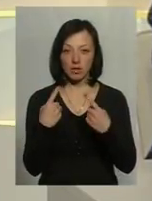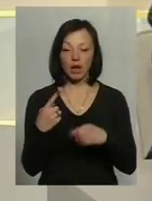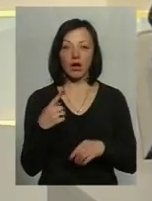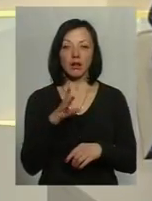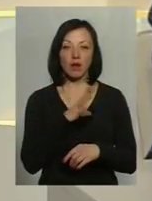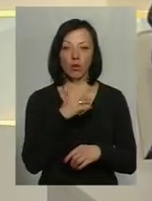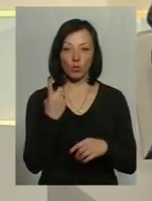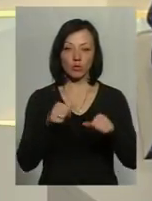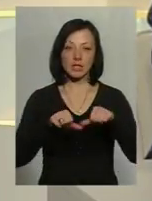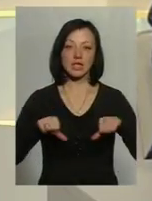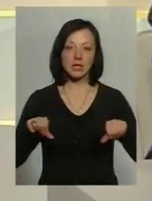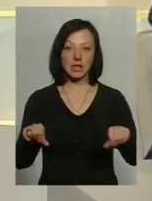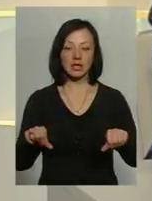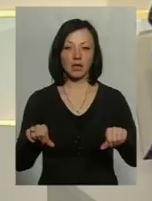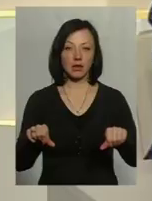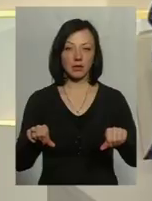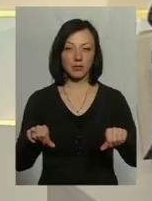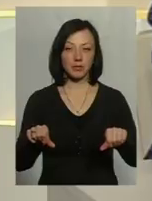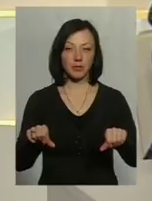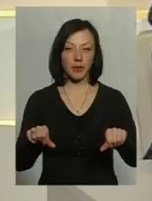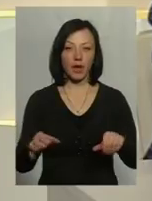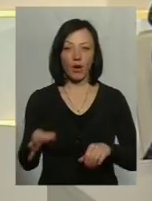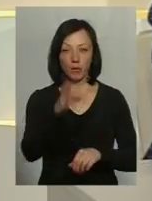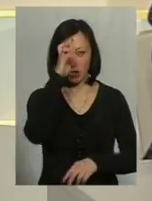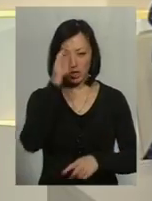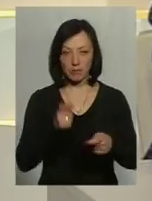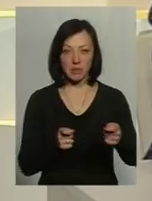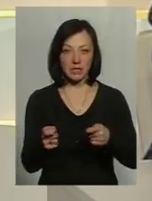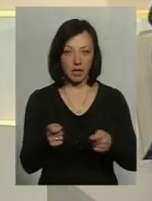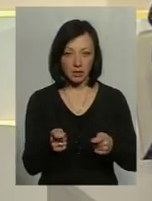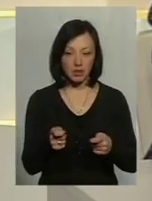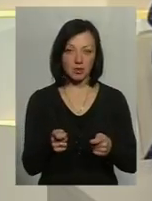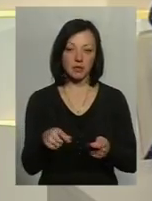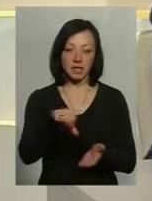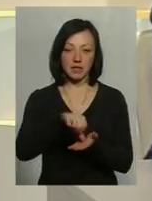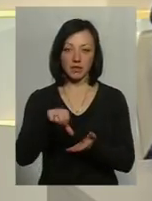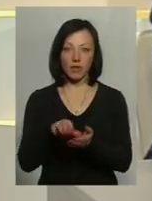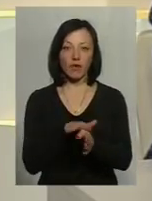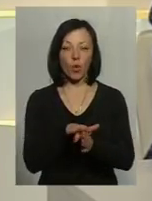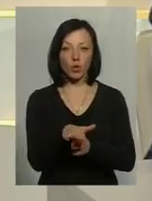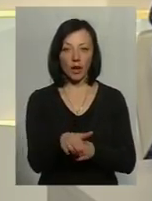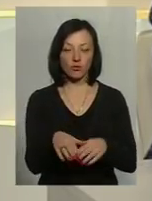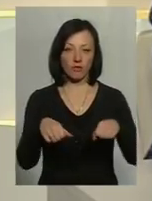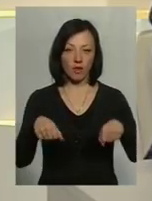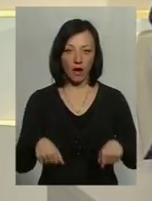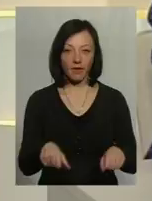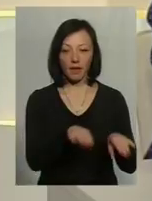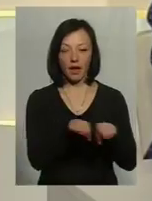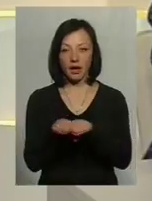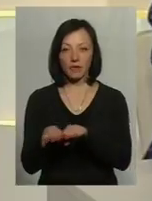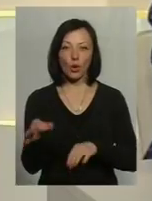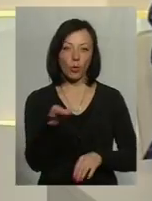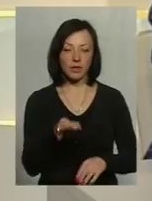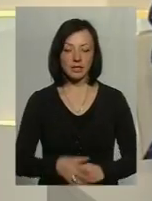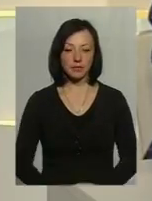одному із засідань у облдержадміністрації представників виконавчої гілки влади на рівні нашого